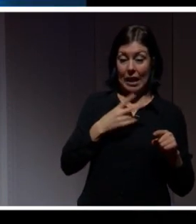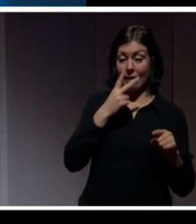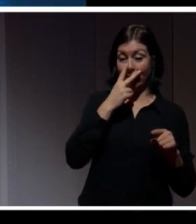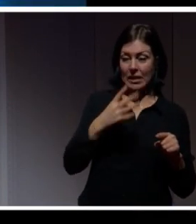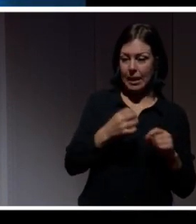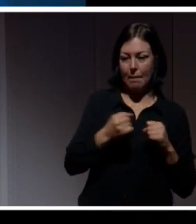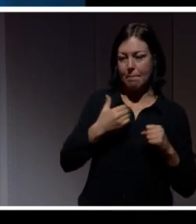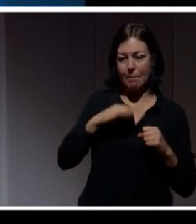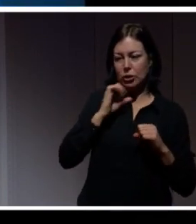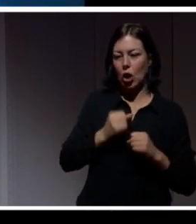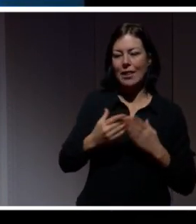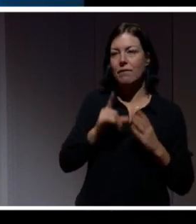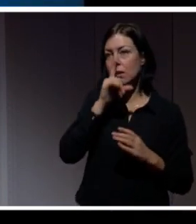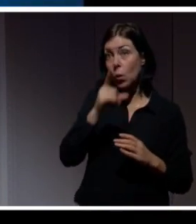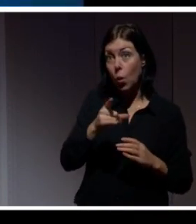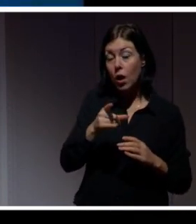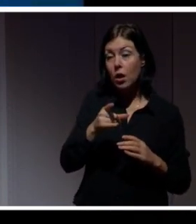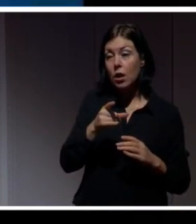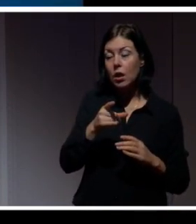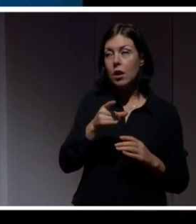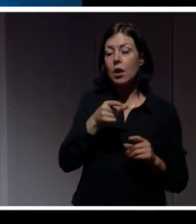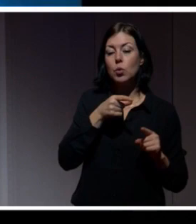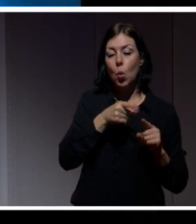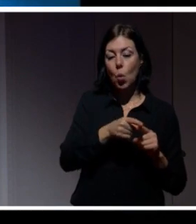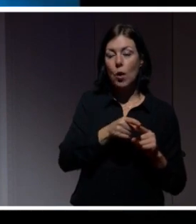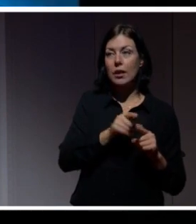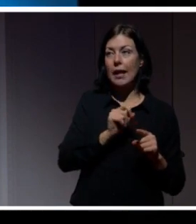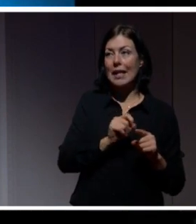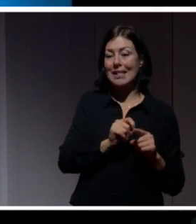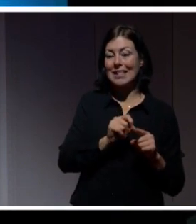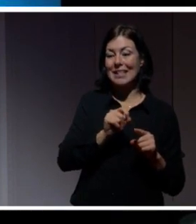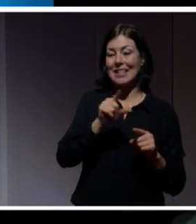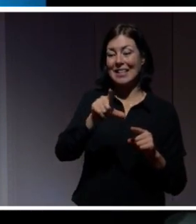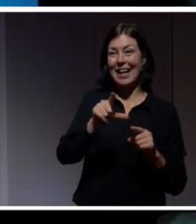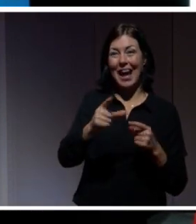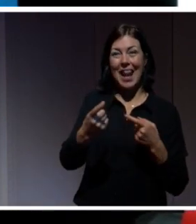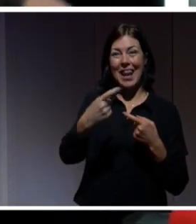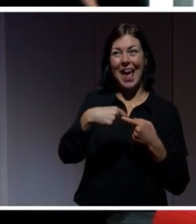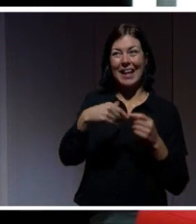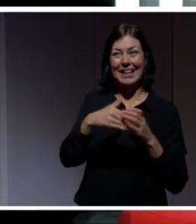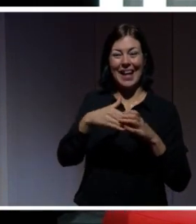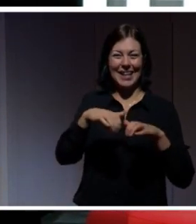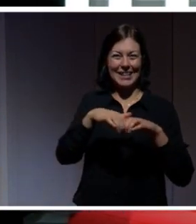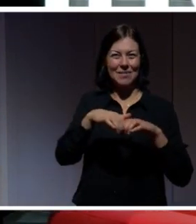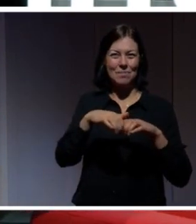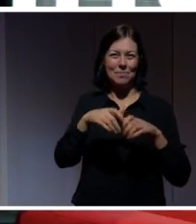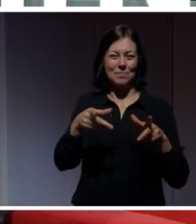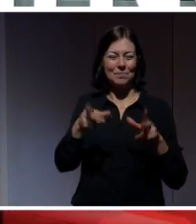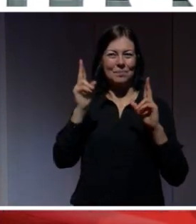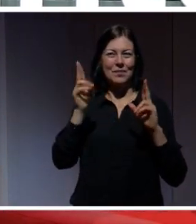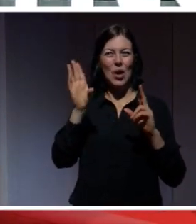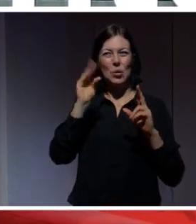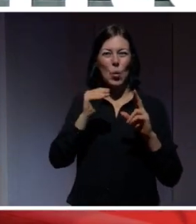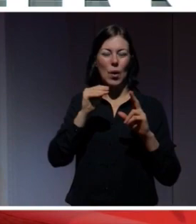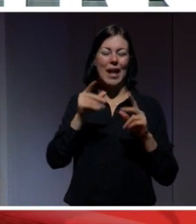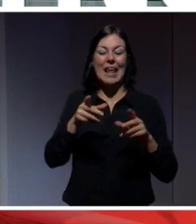skickade hon en länk till scenen när Jesus står på korset i Always Look at the